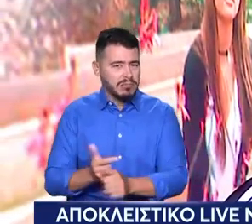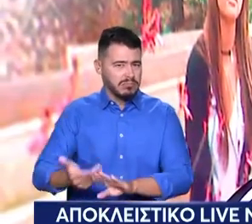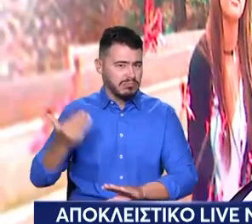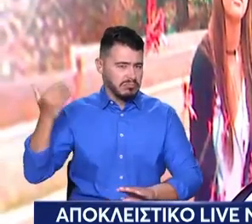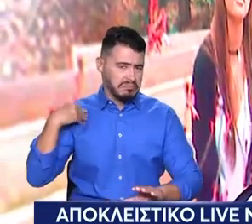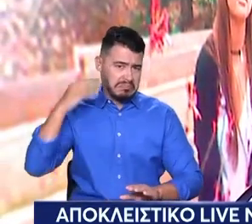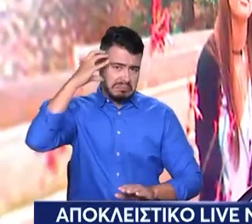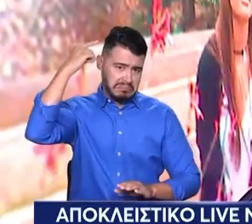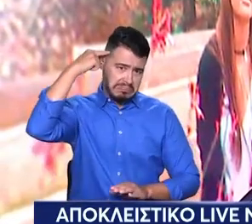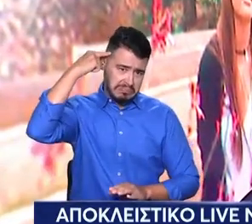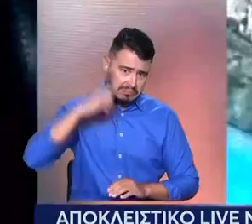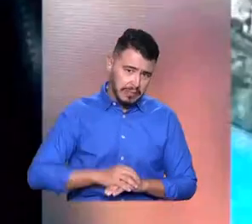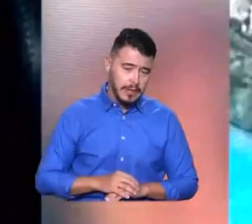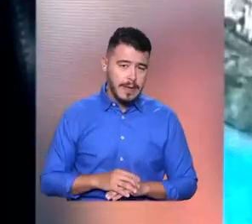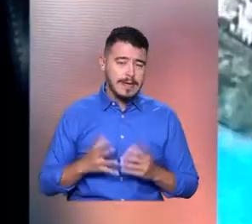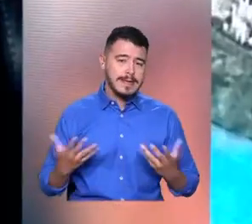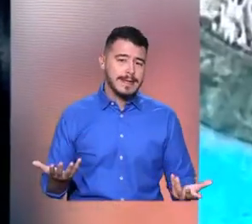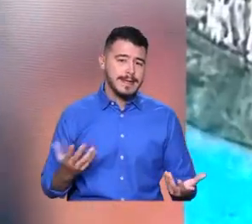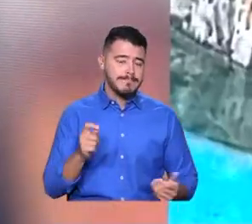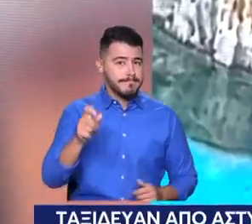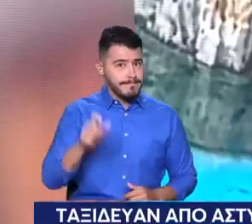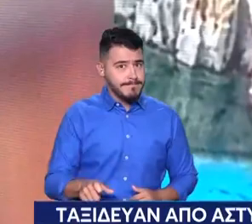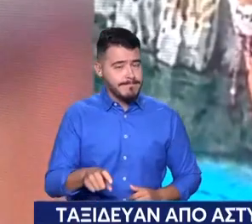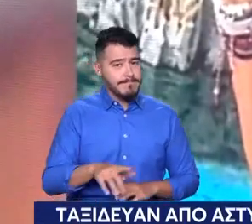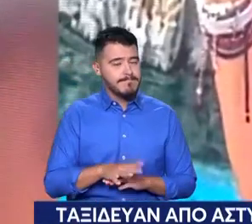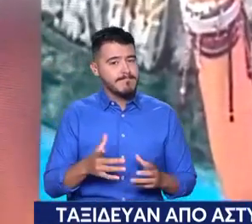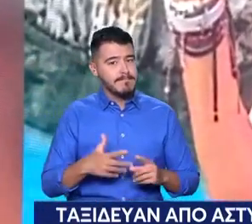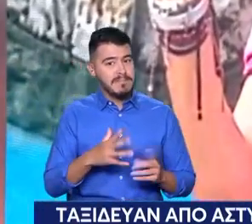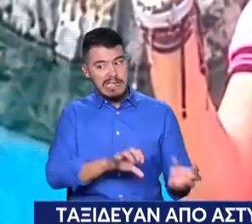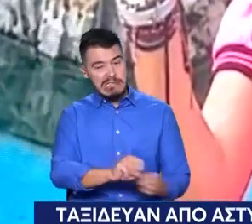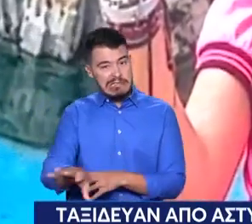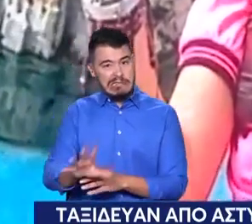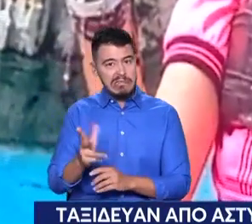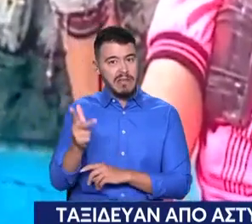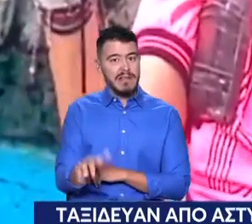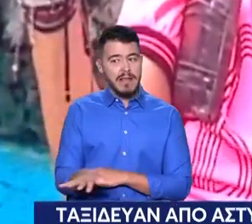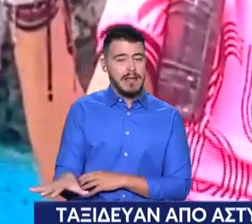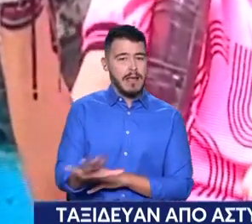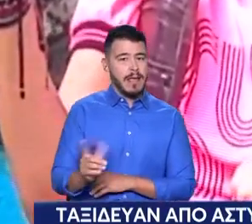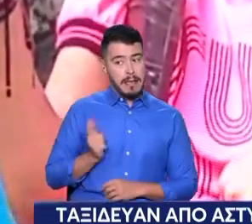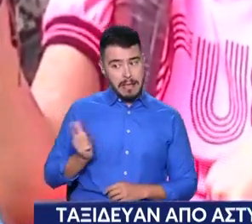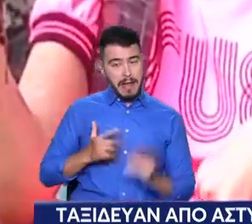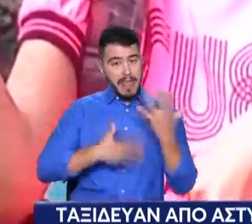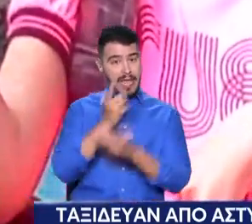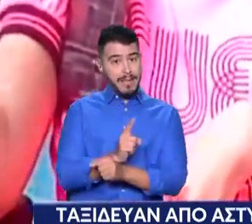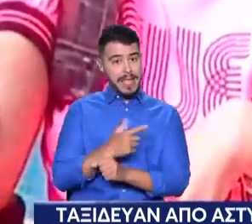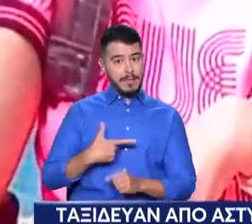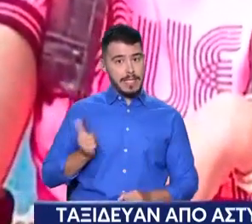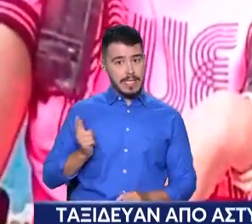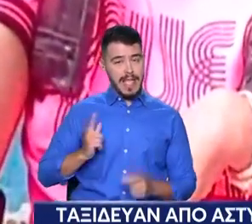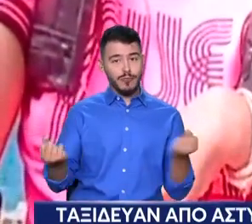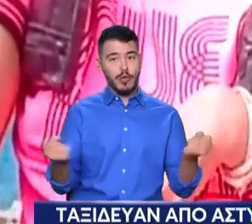Δεν μπορεί εύκολα να δεχτήσω ότι θα το βάλουμε σε έναν καράζ και θα περιμένει ένα τέταρτό όσοι έχουμε μπει σε καράζ και νομίζω οι περισσότεροι το έχουμε κάνει.